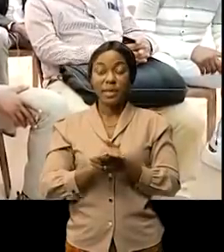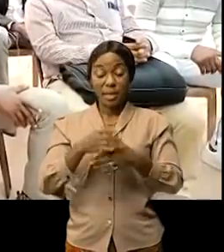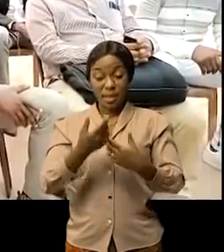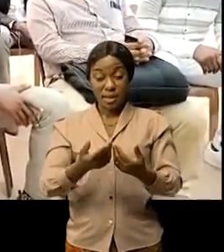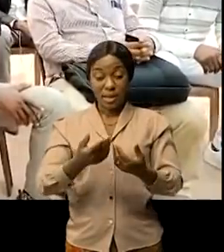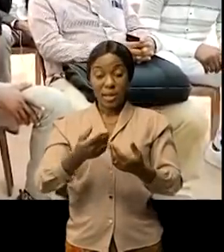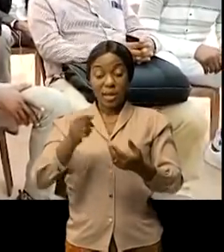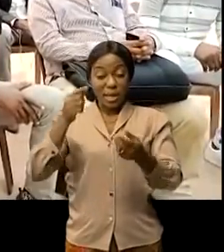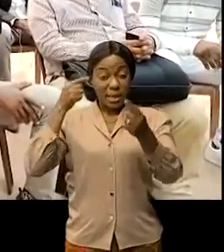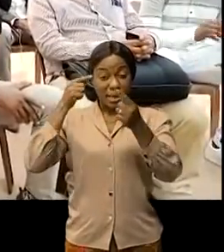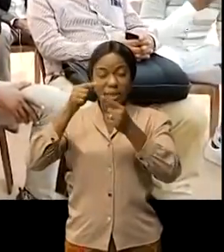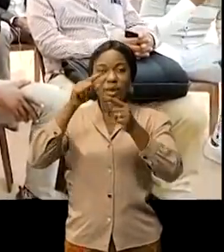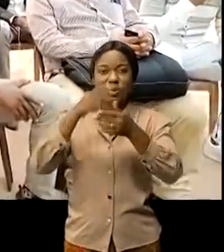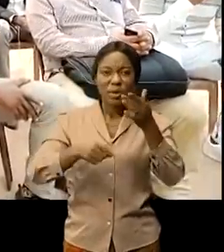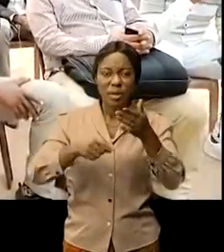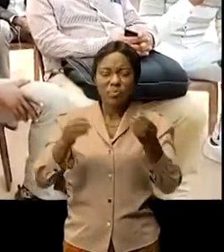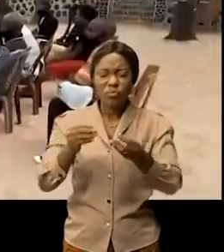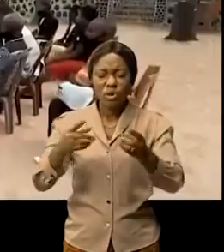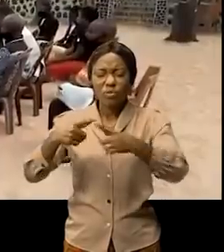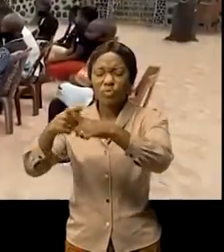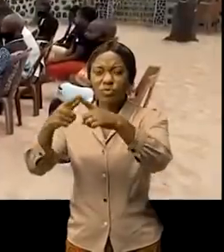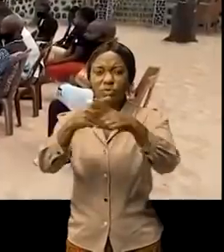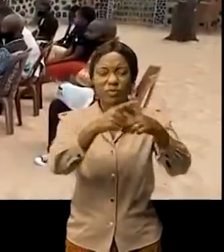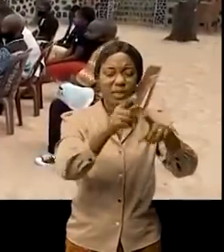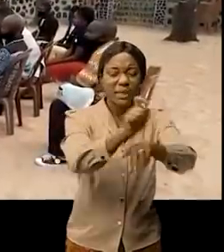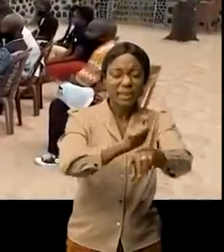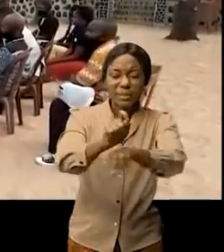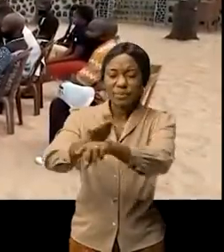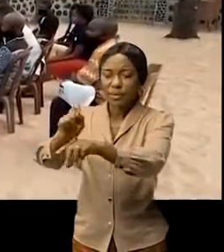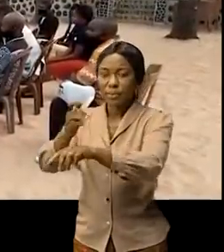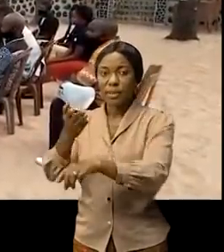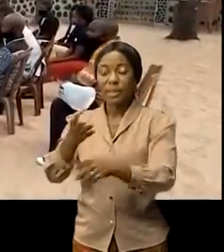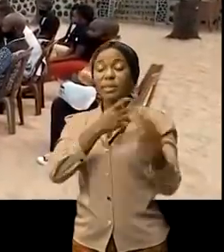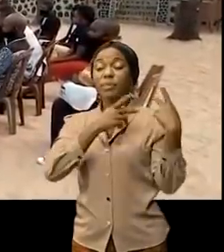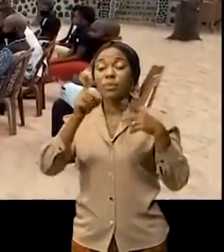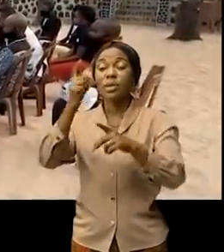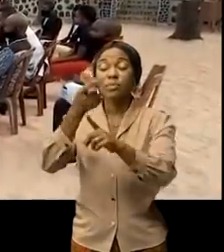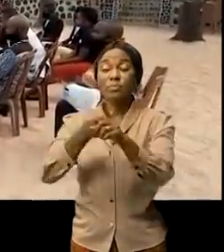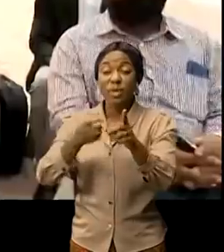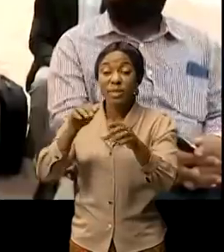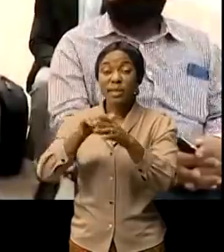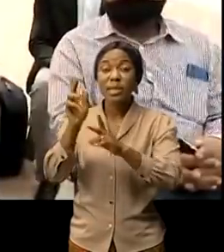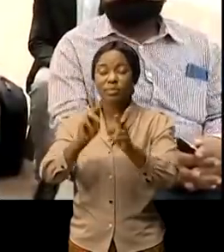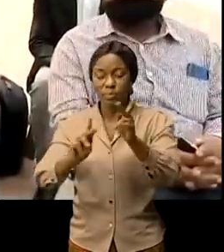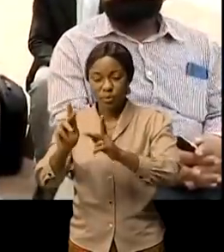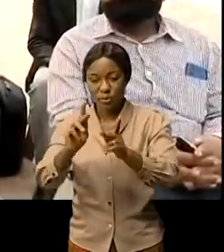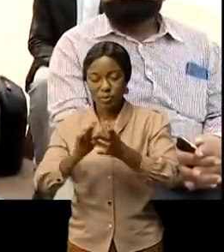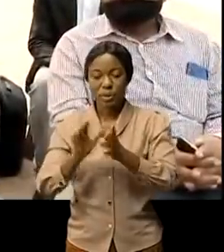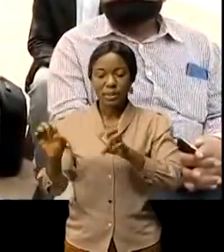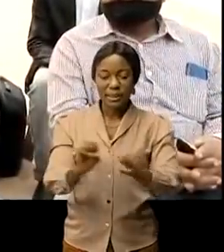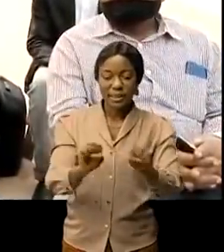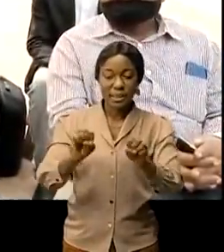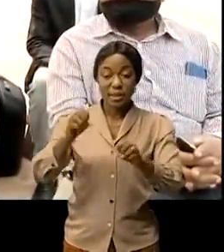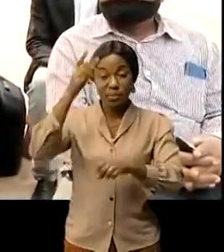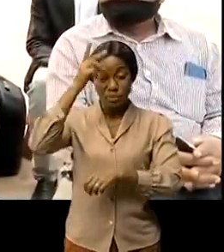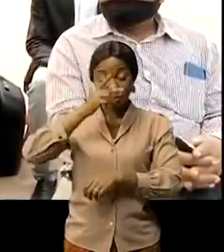restauration des kilomètres malsains des méfiances et des intolérances qui prévaut depuis un moment entre la population les acteurs politiques